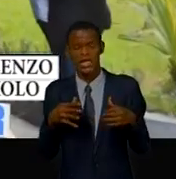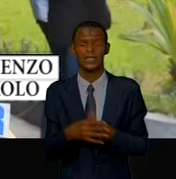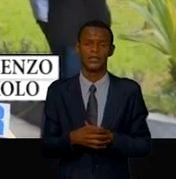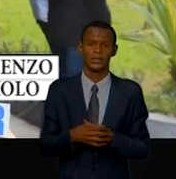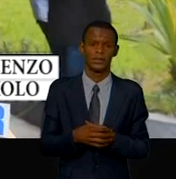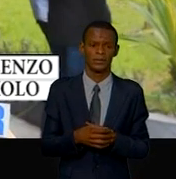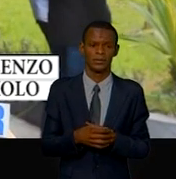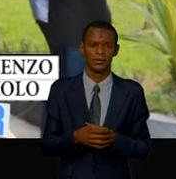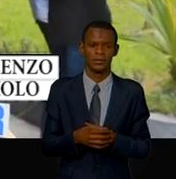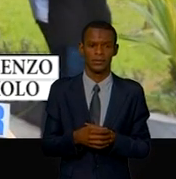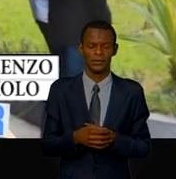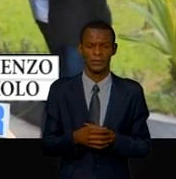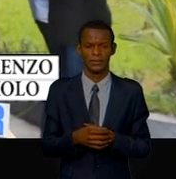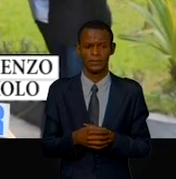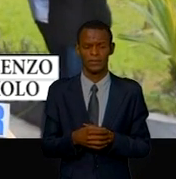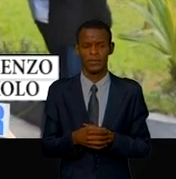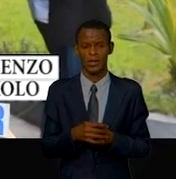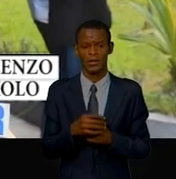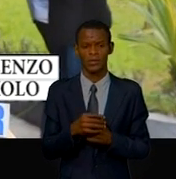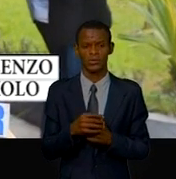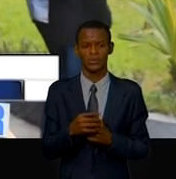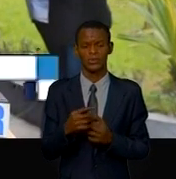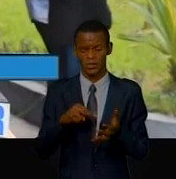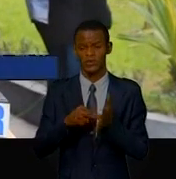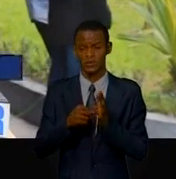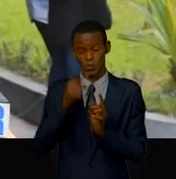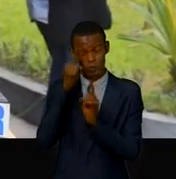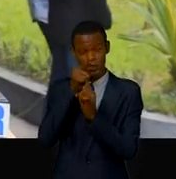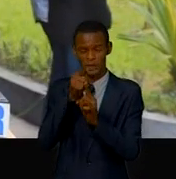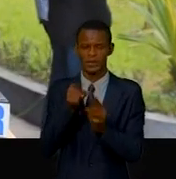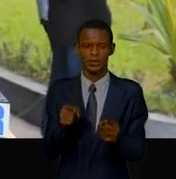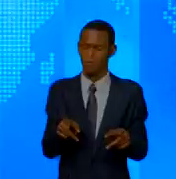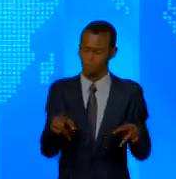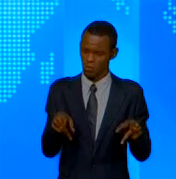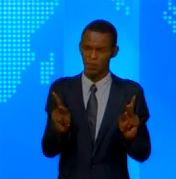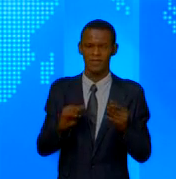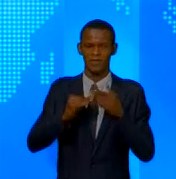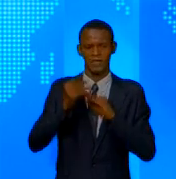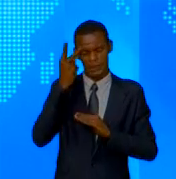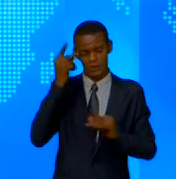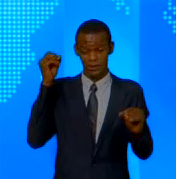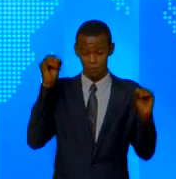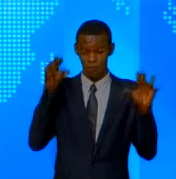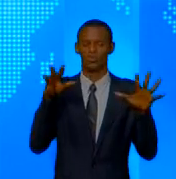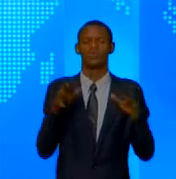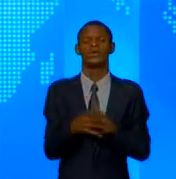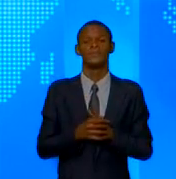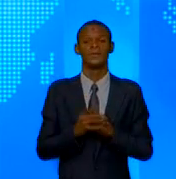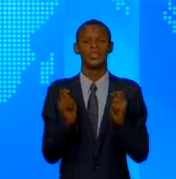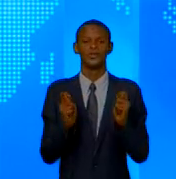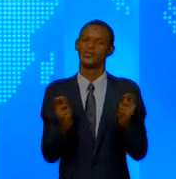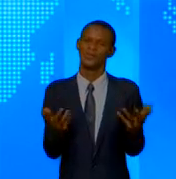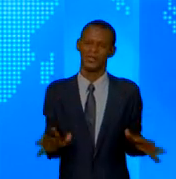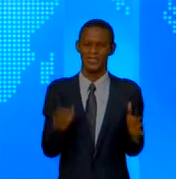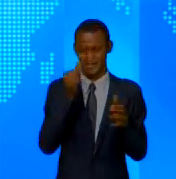L'ambition pour nous c'est d'éclairer abondamment la ville de Kinshasa. Et c'est la fin de ce journal. Mesdames, Messieurs,